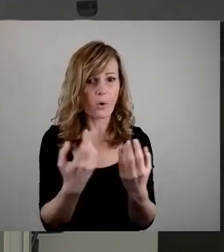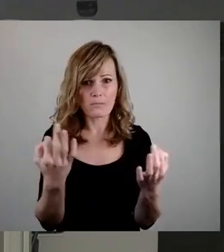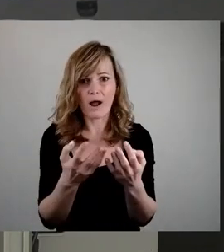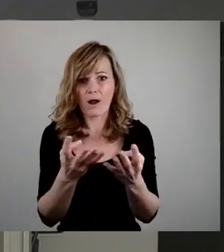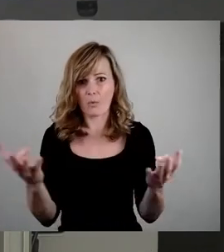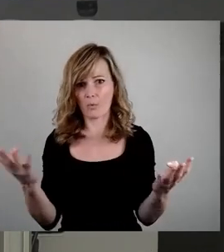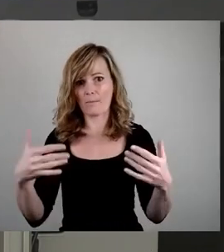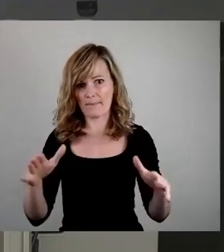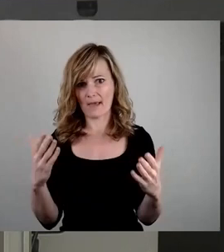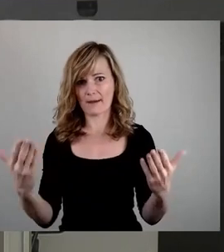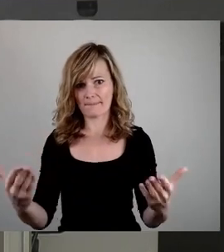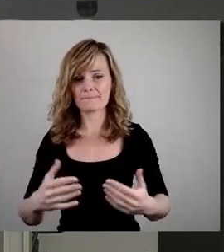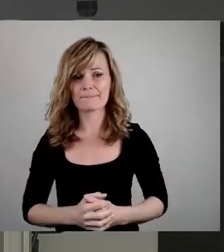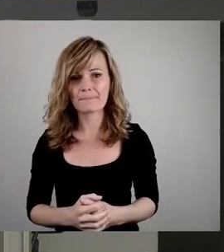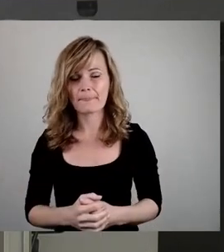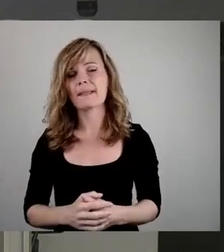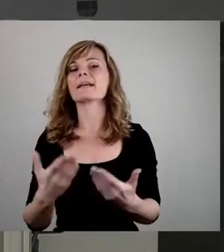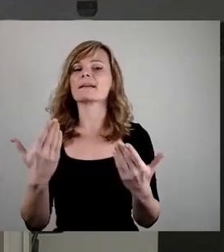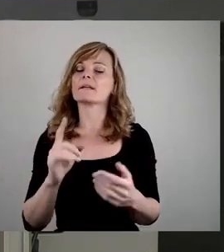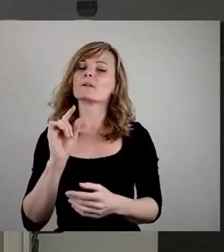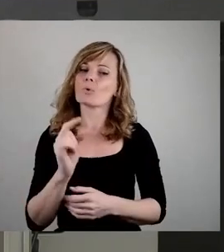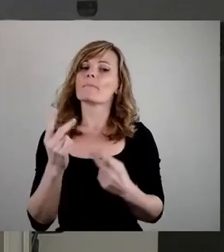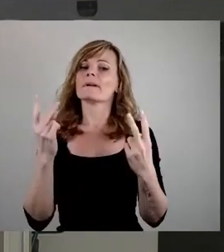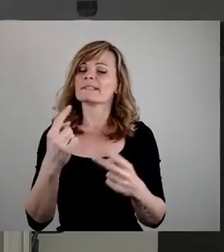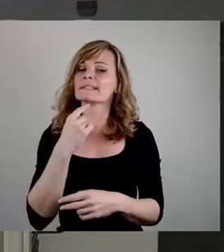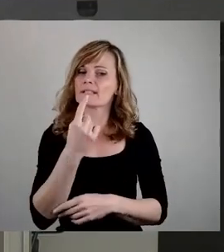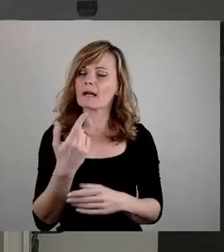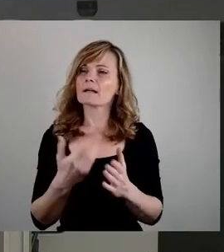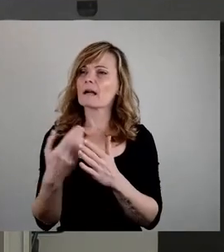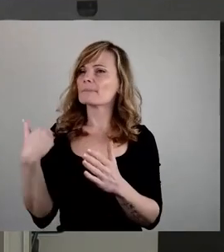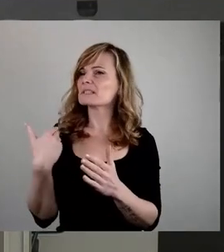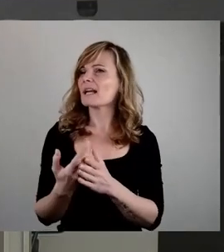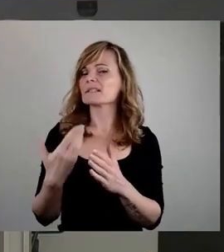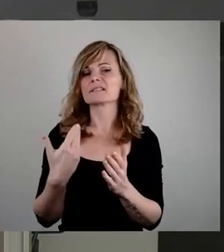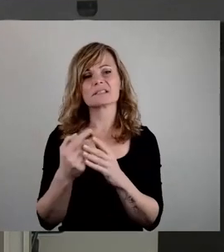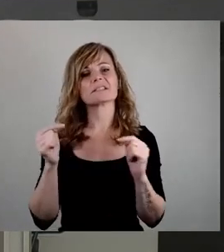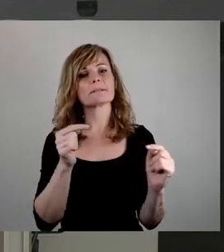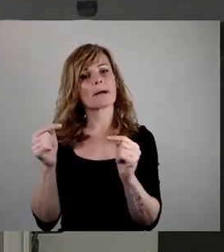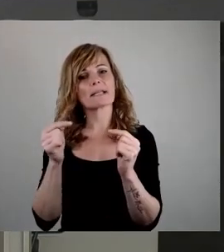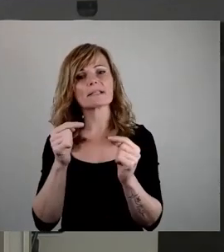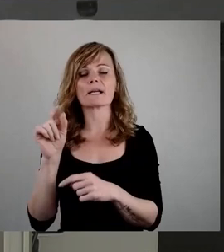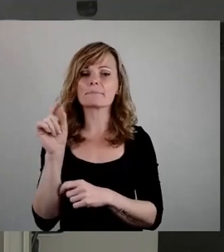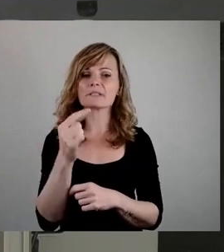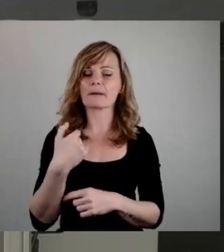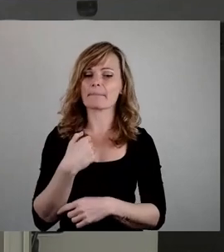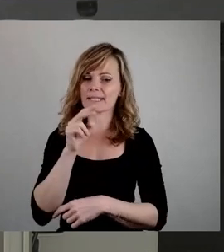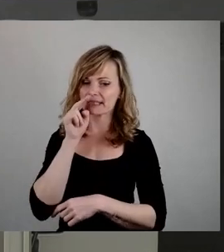Es ist nämlich, und das finde ich noch einmal wichtig zu sagen, weil das in der Debatte bis jetzt so ein bisschen aus meiner Sicht